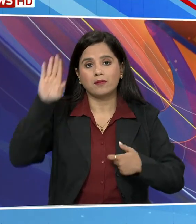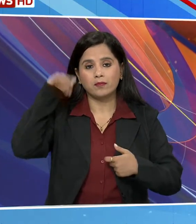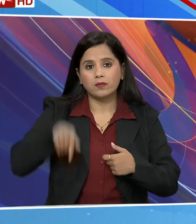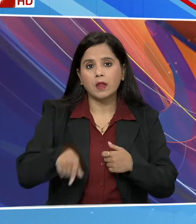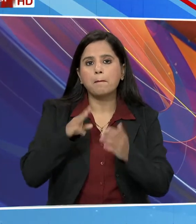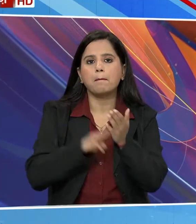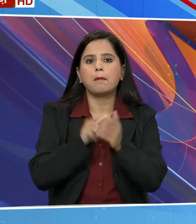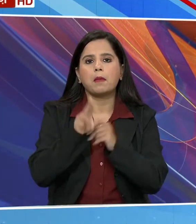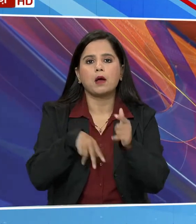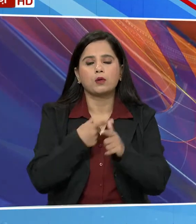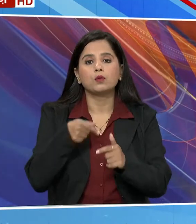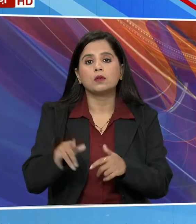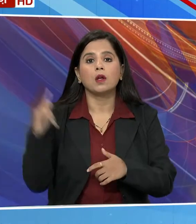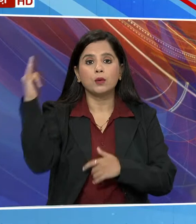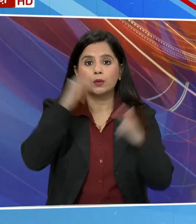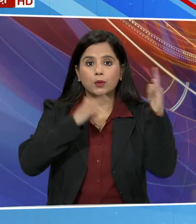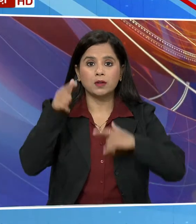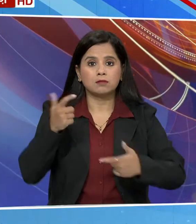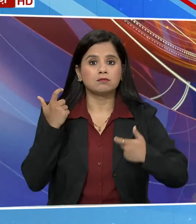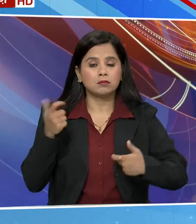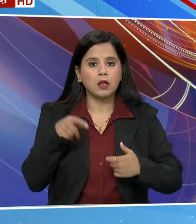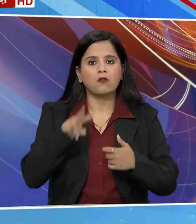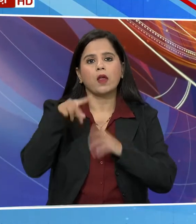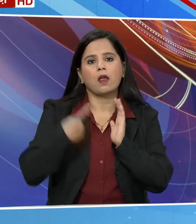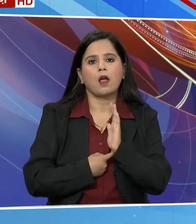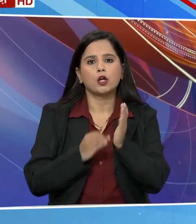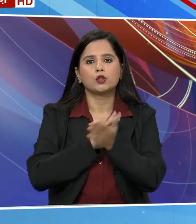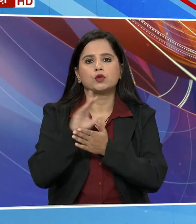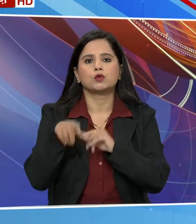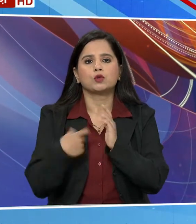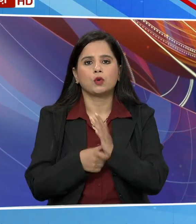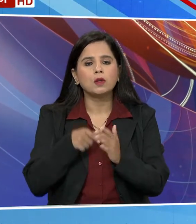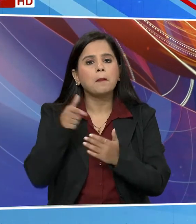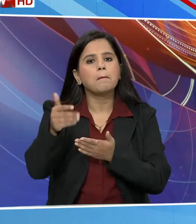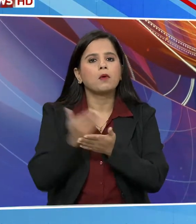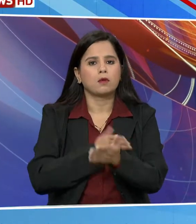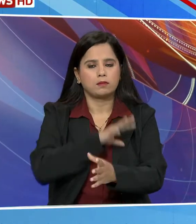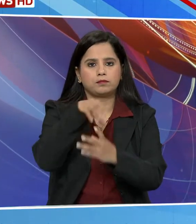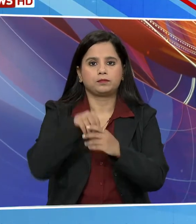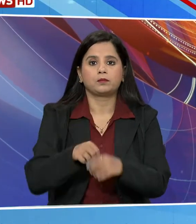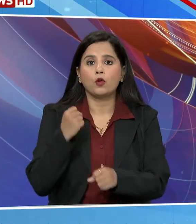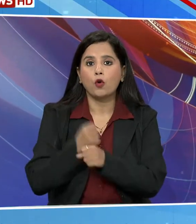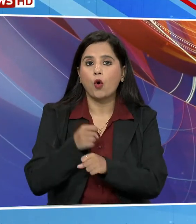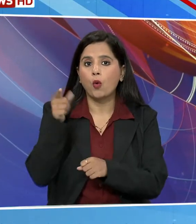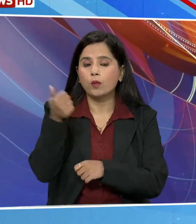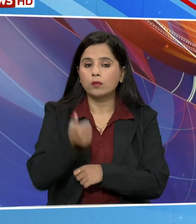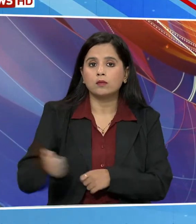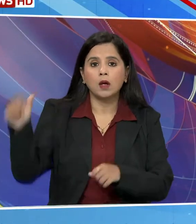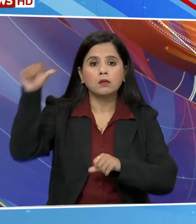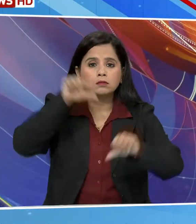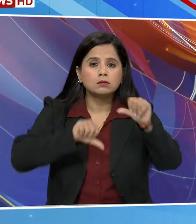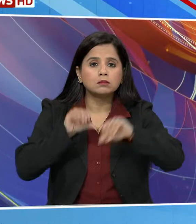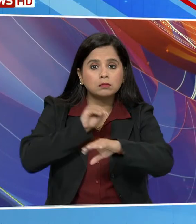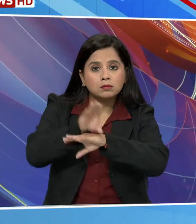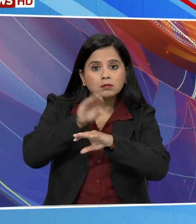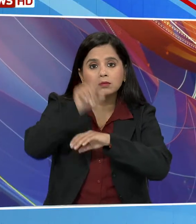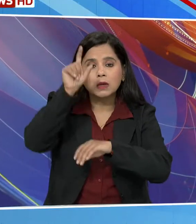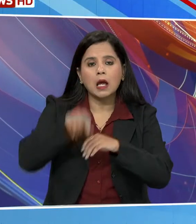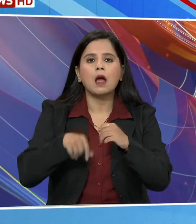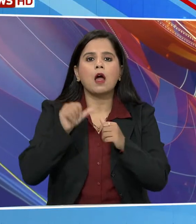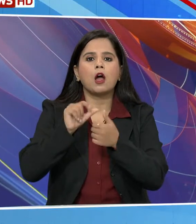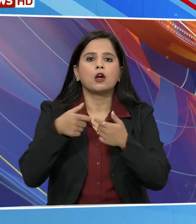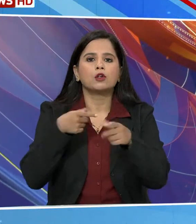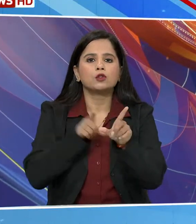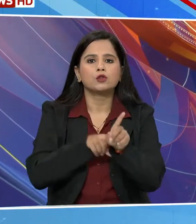वायू सेना प्रमुक वियार चोधरी समेलन को समोधित करेंगे सरकार के प्रधान विज्यानिक सलाकार अजेकुमार सूथ